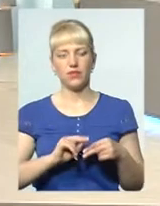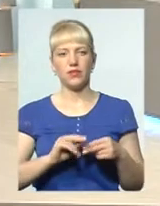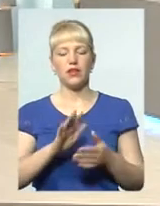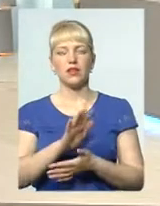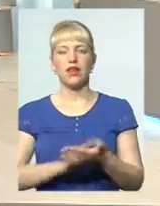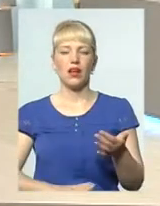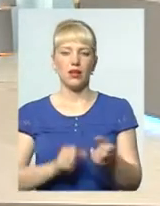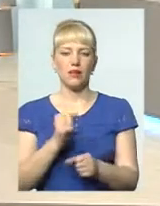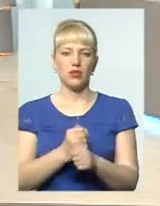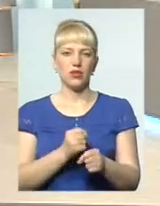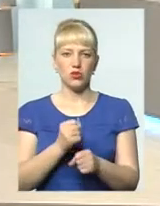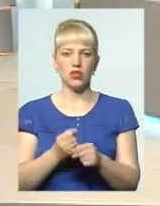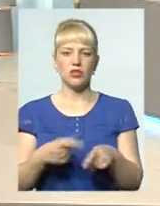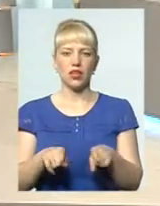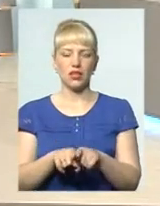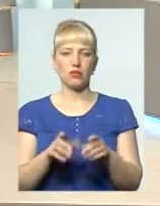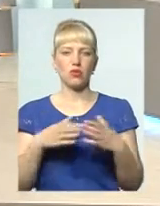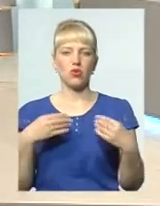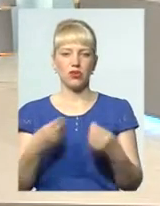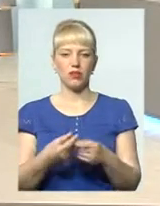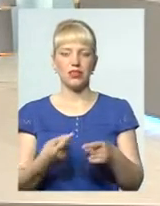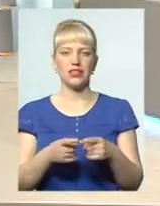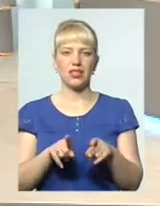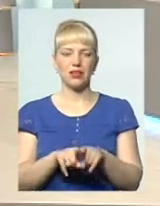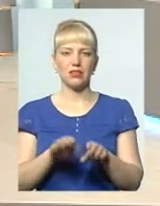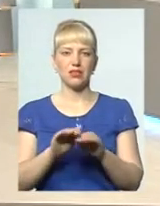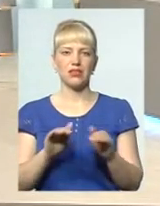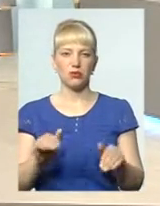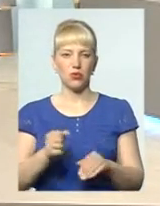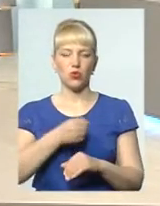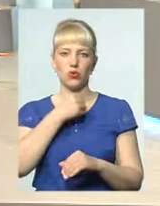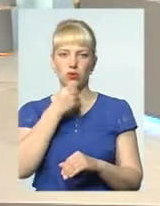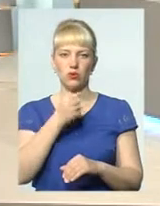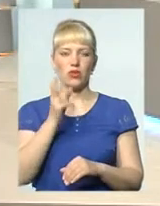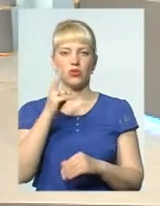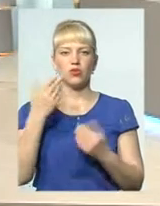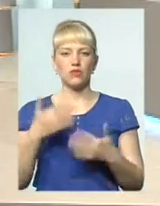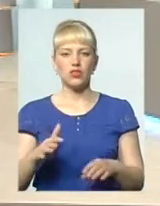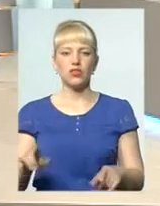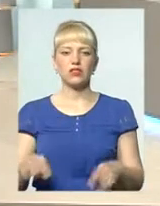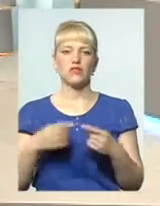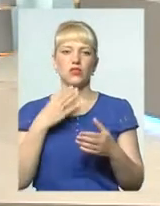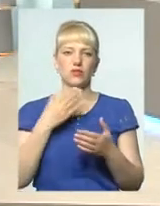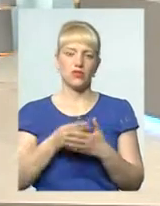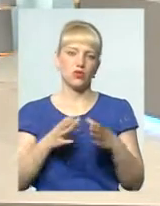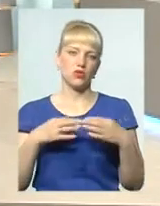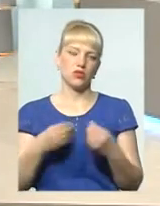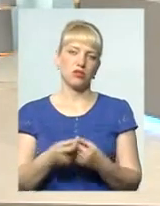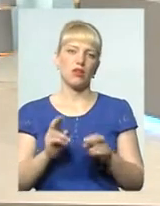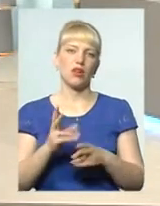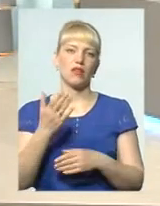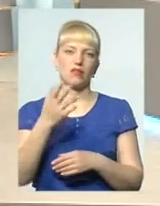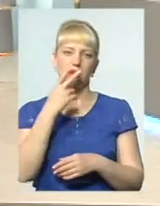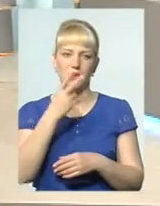продовжуєте працювати з цими родинами, з цими дітьми, вже дорослими. Хтось вже створював свої сім'ї. Як ви